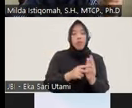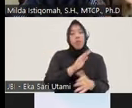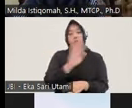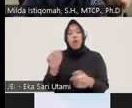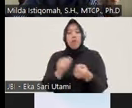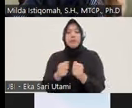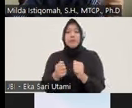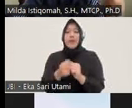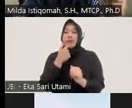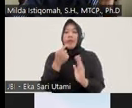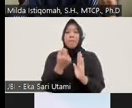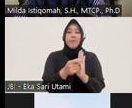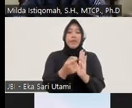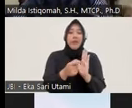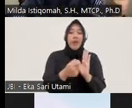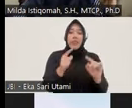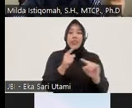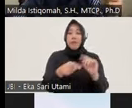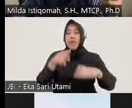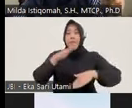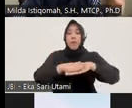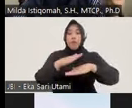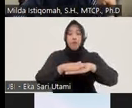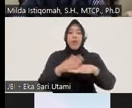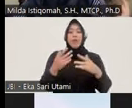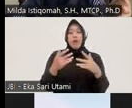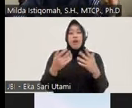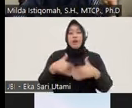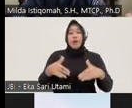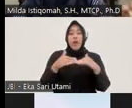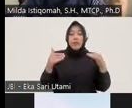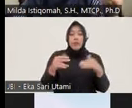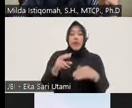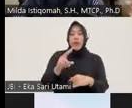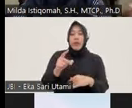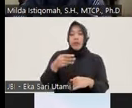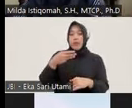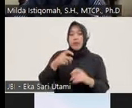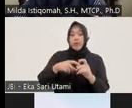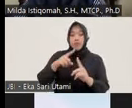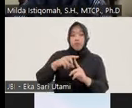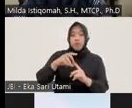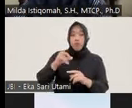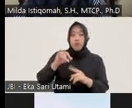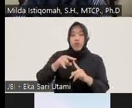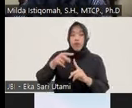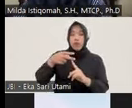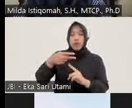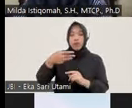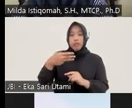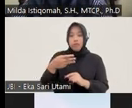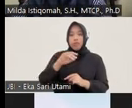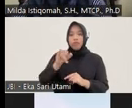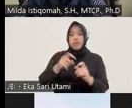indikator tapi lebih pada pemenuhan keadilan restoratif bagi para korban dan juga masyarakat nah oleh sebab